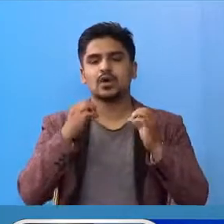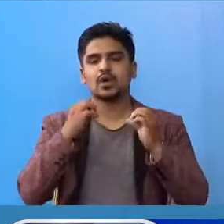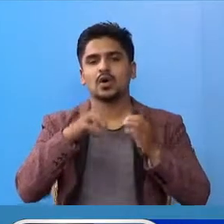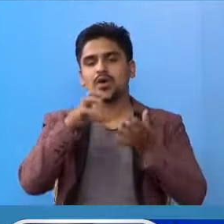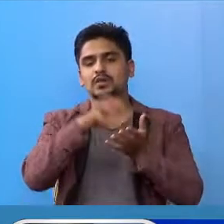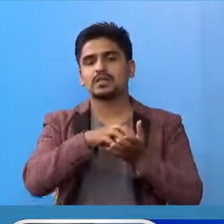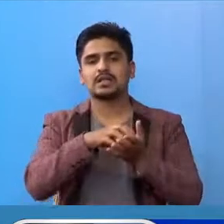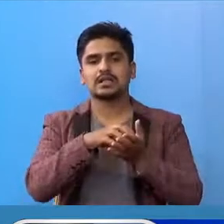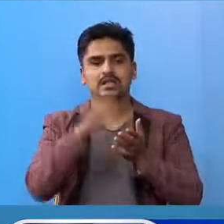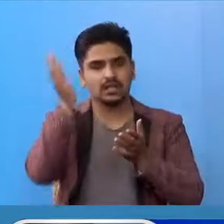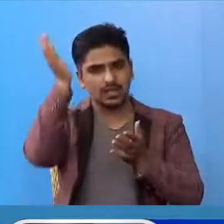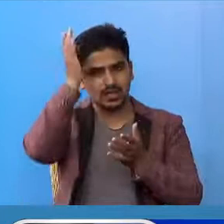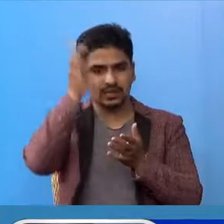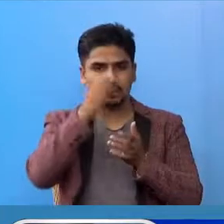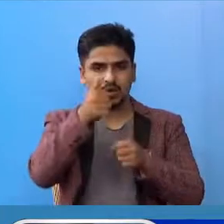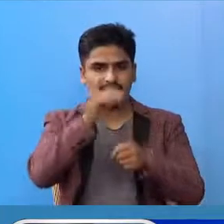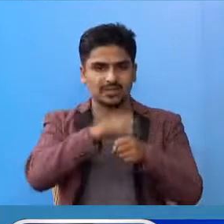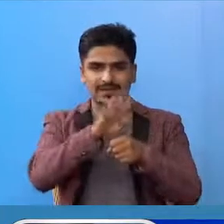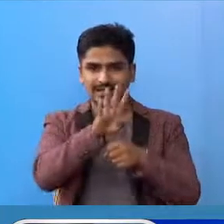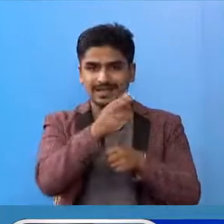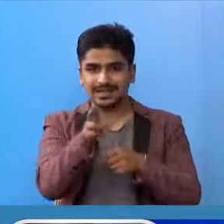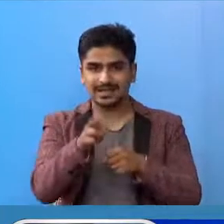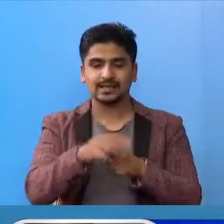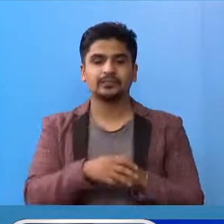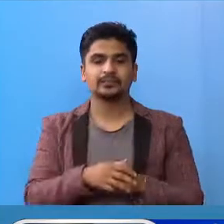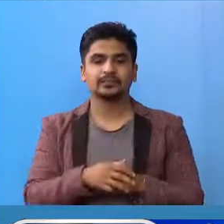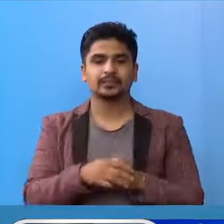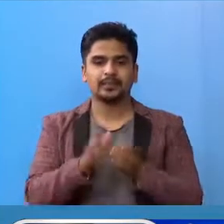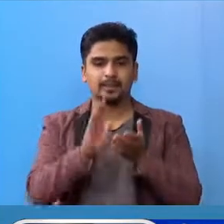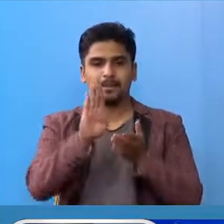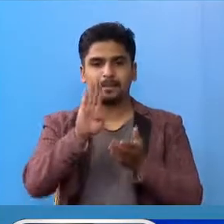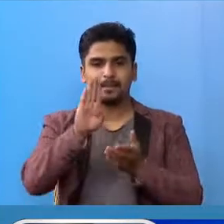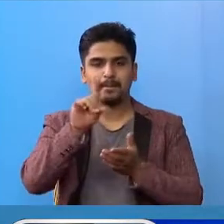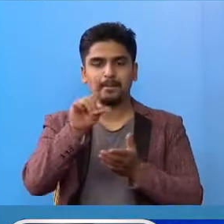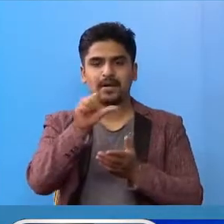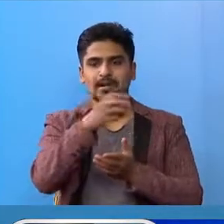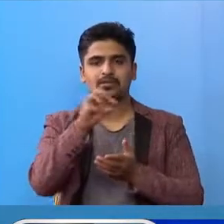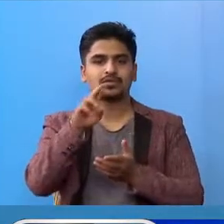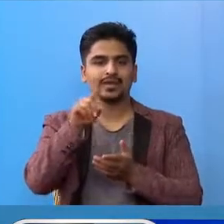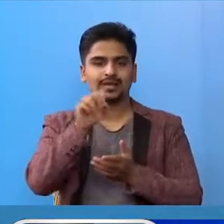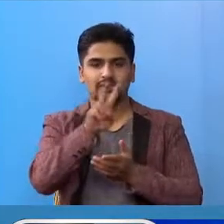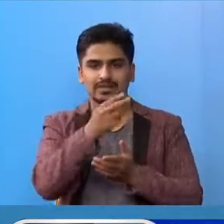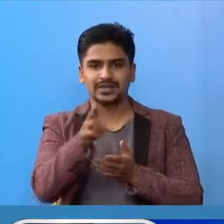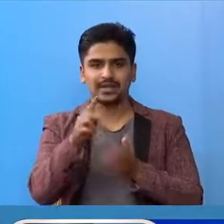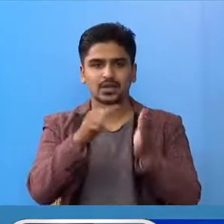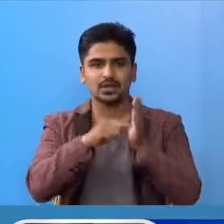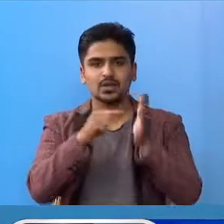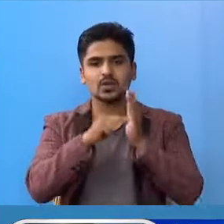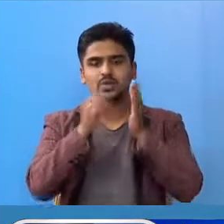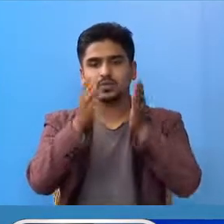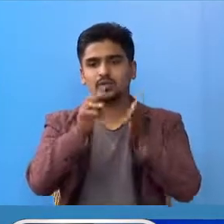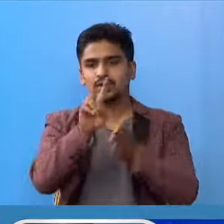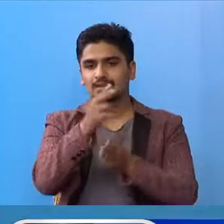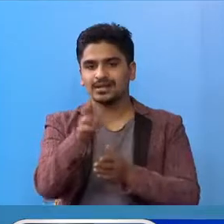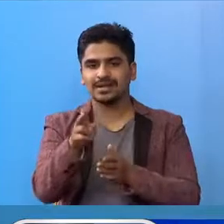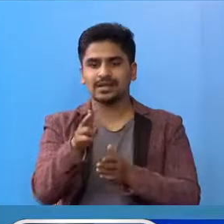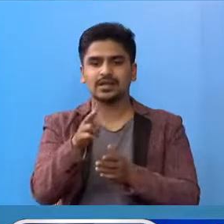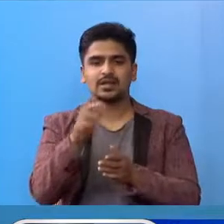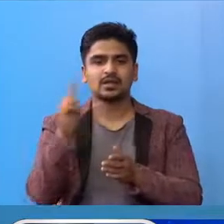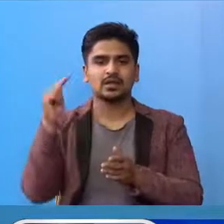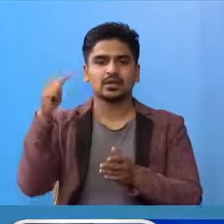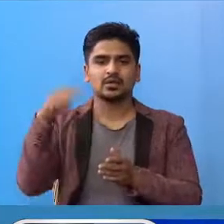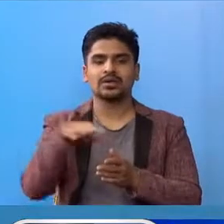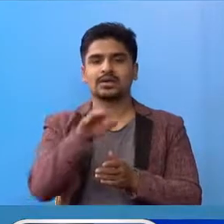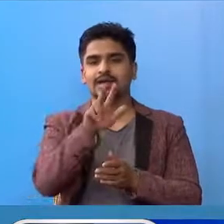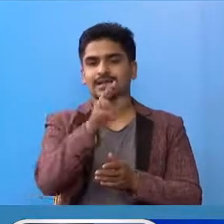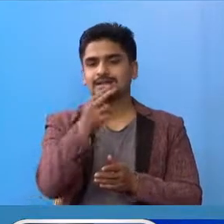पर्योक्षाला मा अछाम का चार जना बाजुरा का दुई जना कंचनपूर का दुई जना र कईलाली